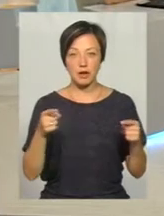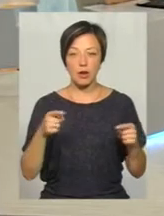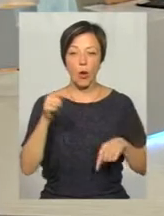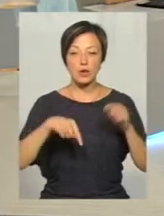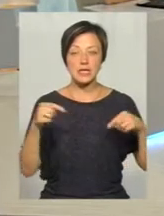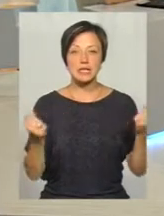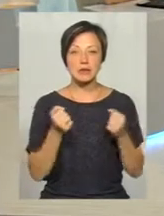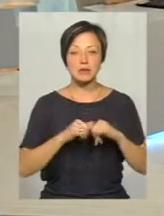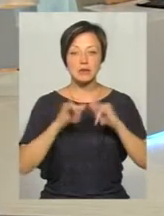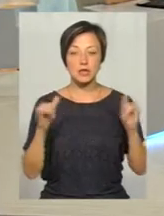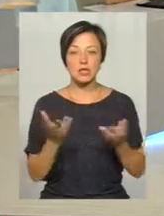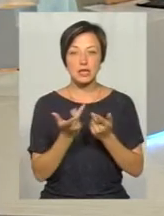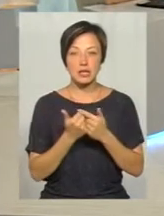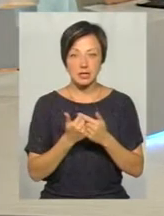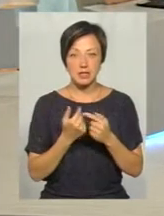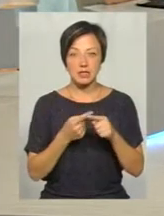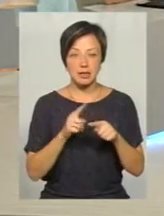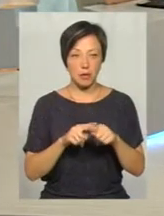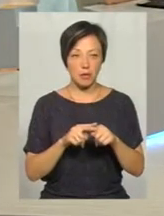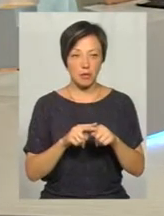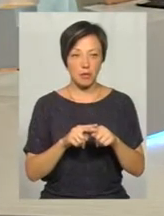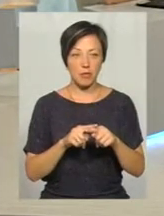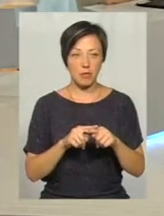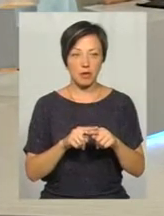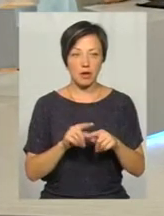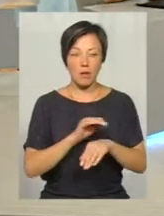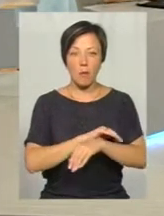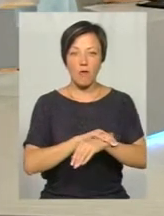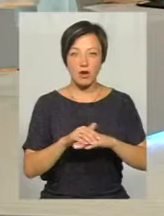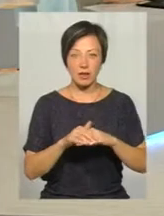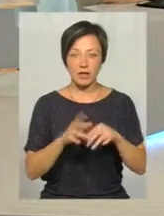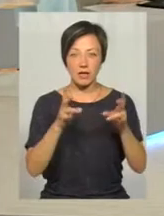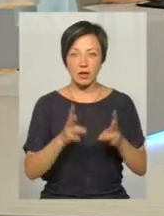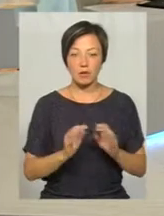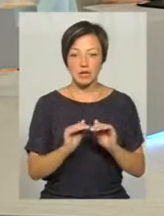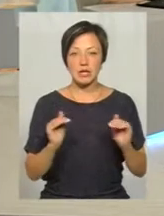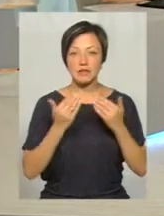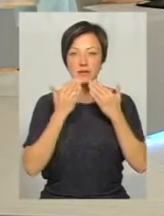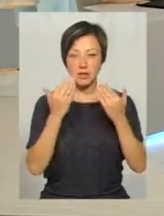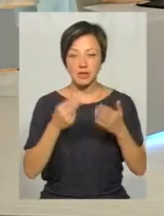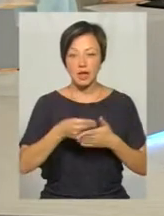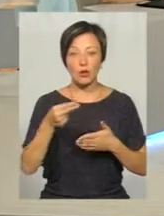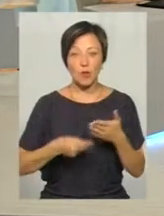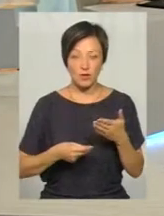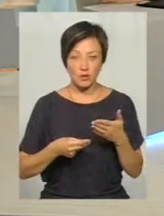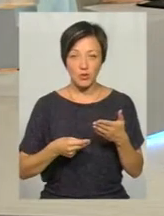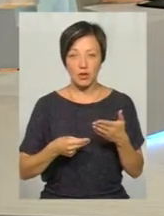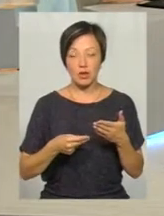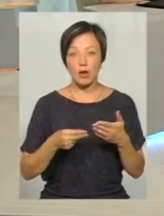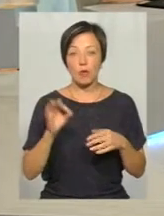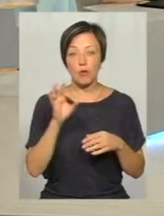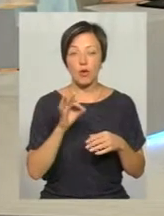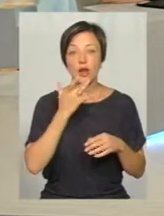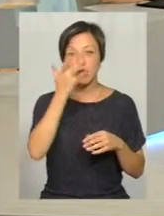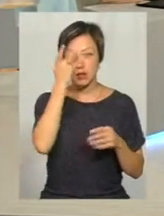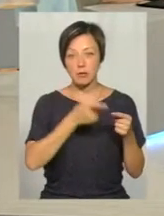замови збільшується кількість оцих поверхневих травм і дітей, які звертаються за довідкою відносно до того ж